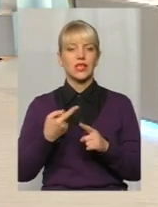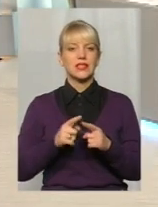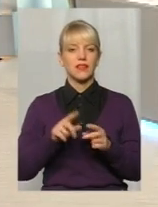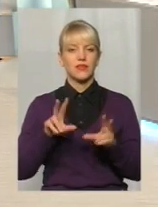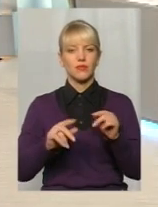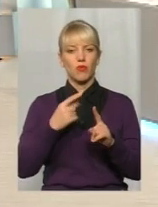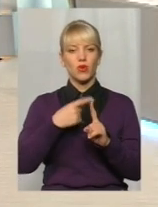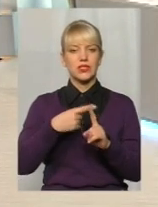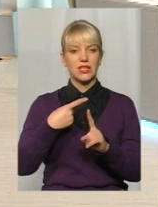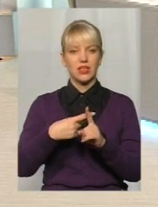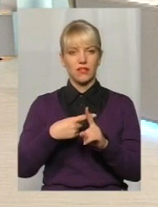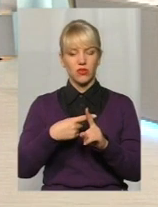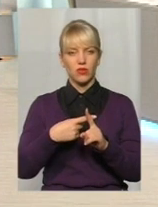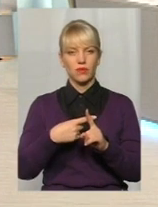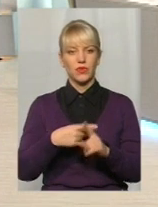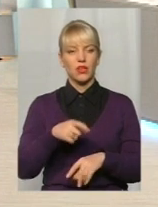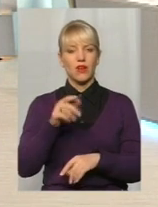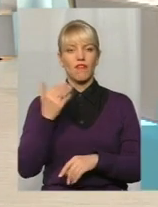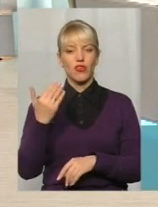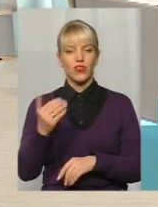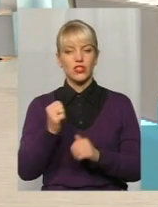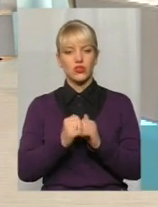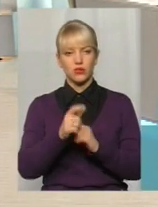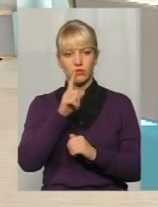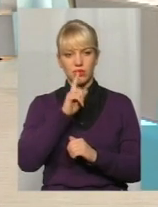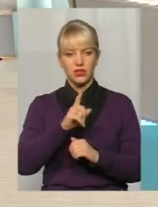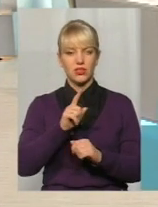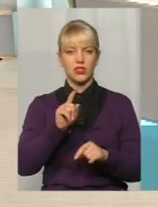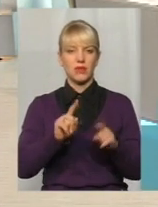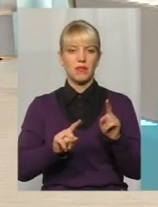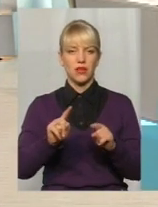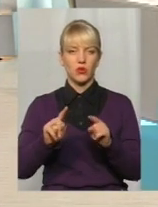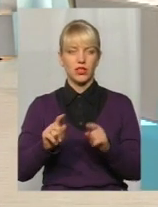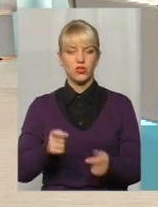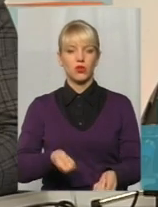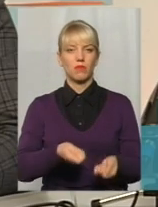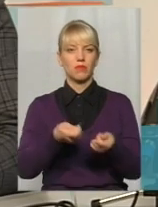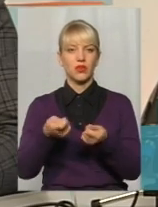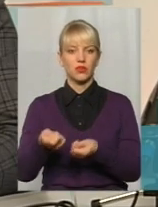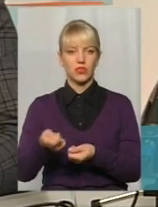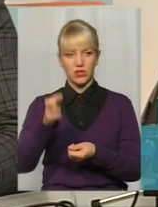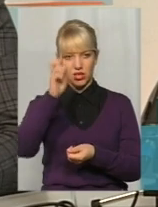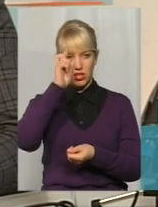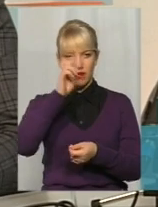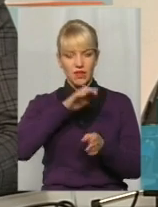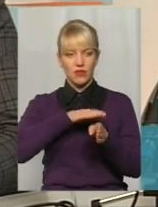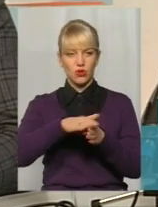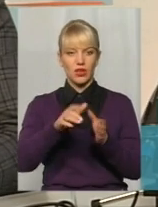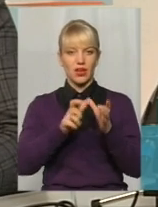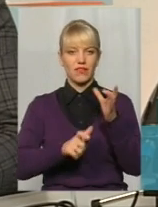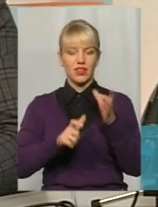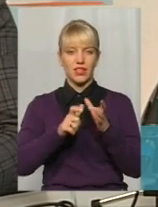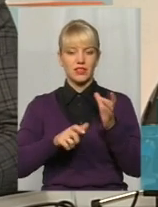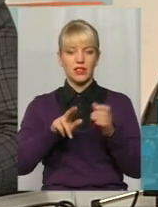вони щомісячно, періодично приносять державним виконавцям квитанції про